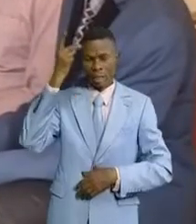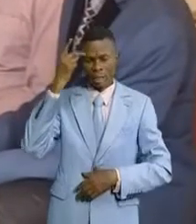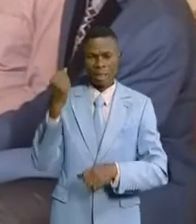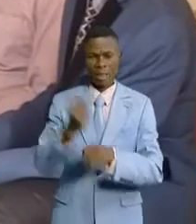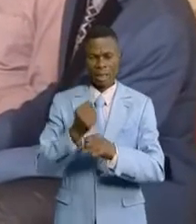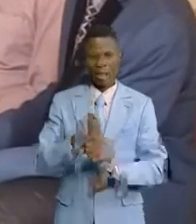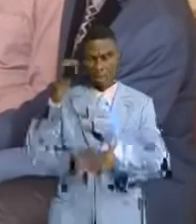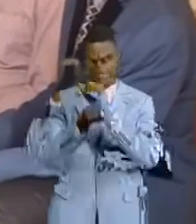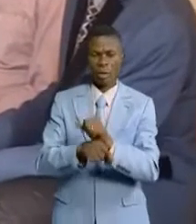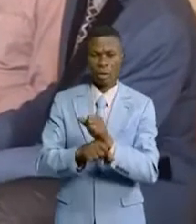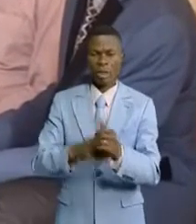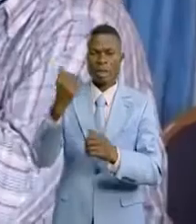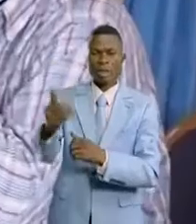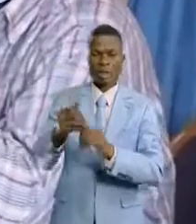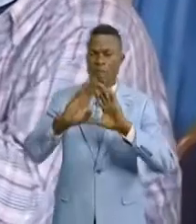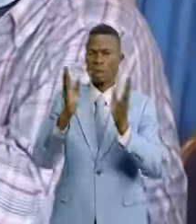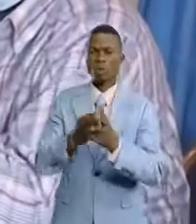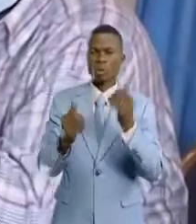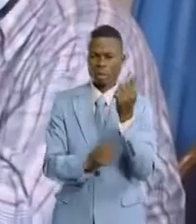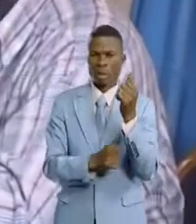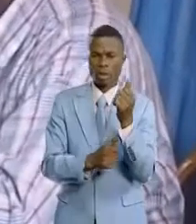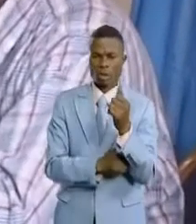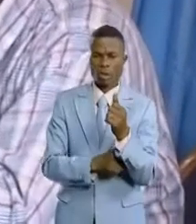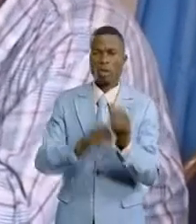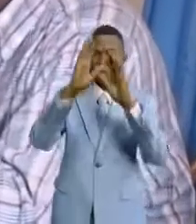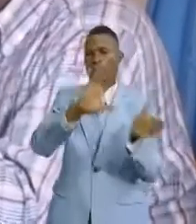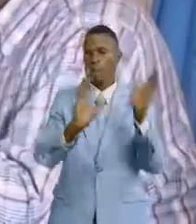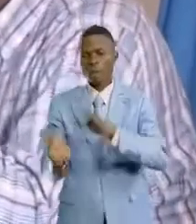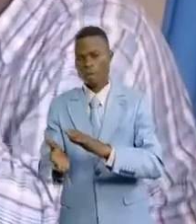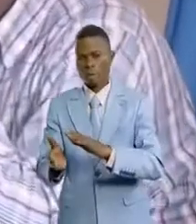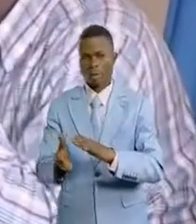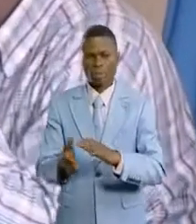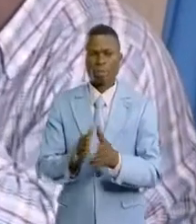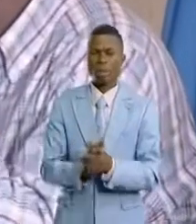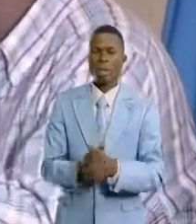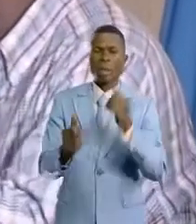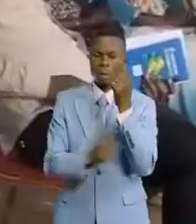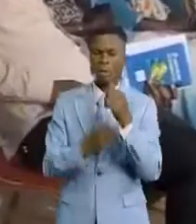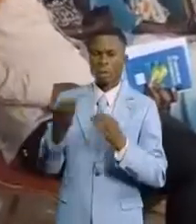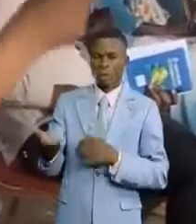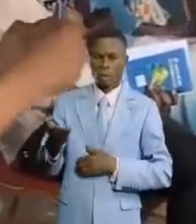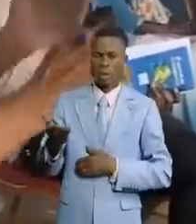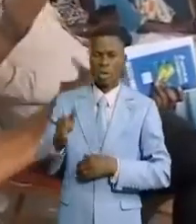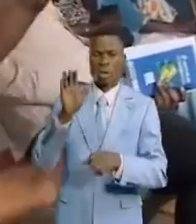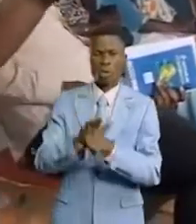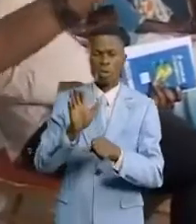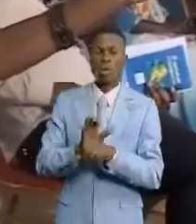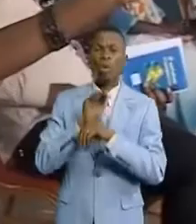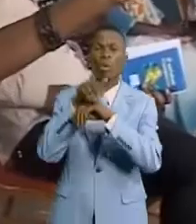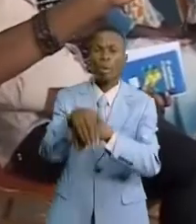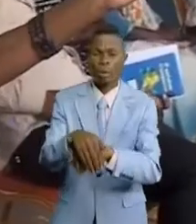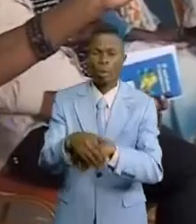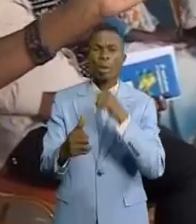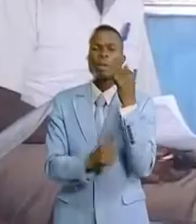devant leur administré chaque année. Les tribunes d'expression populaire n'ont pas connu une forte participation de la